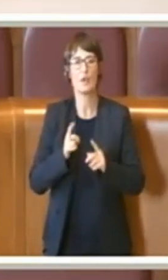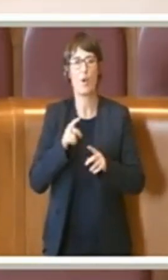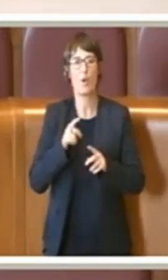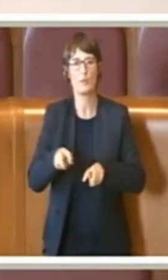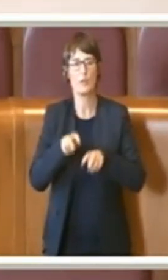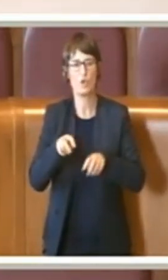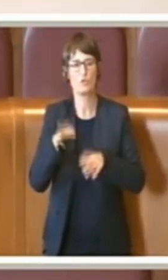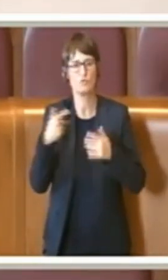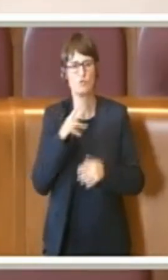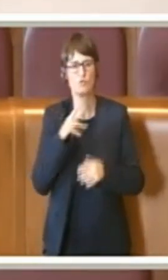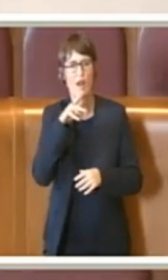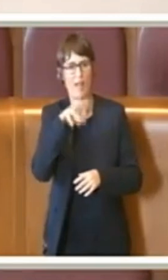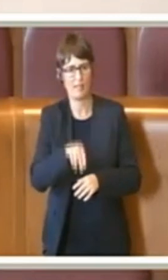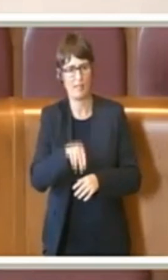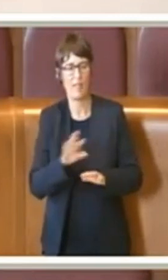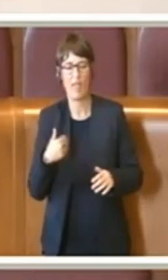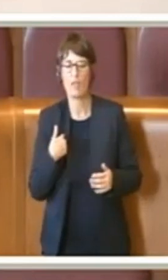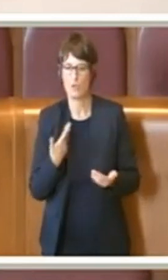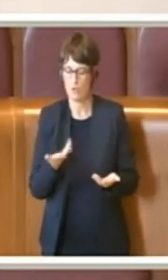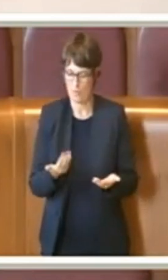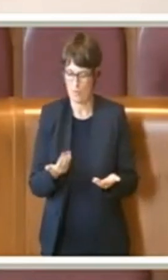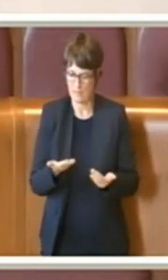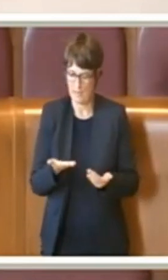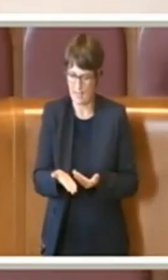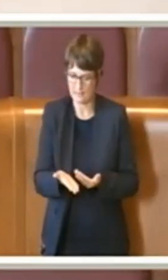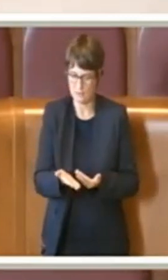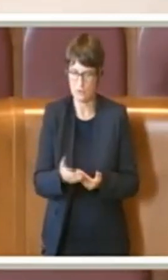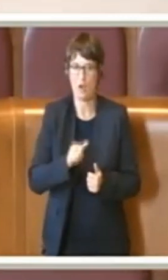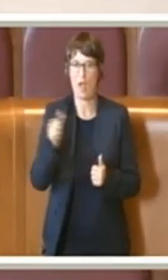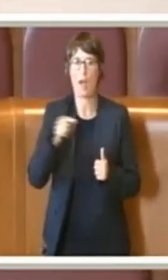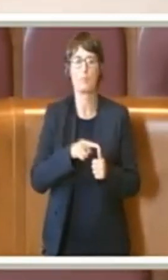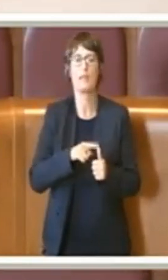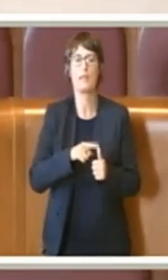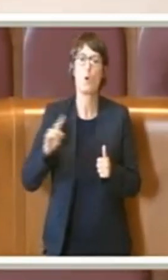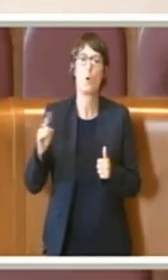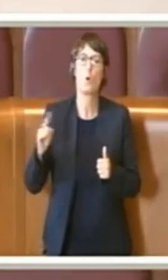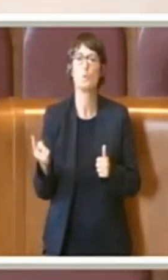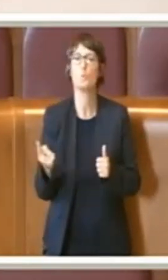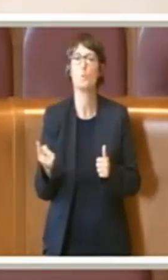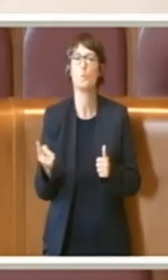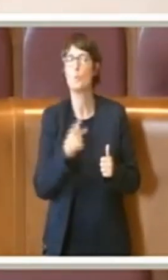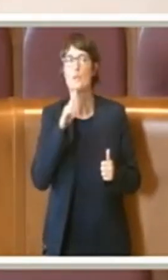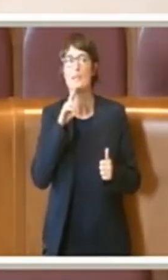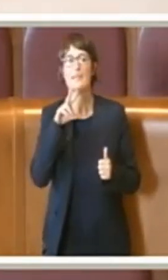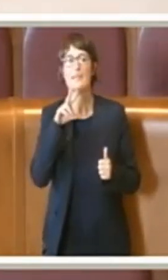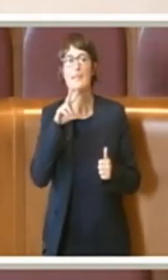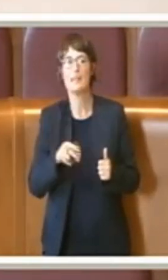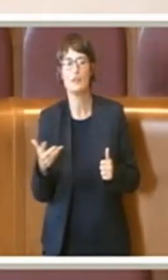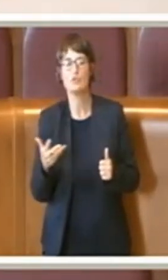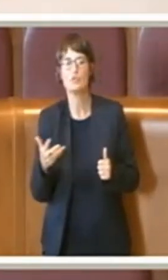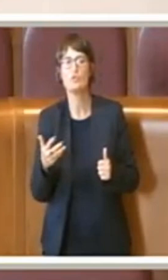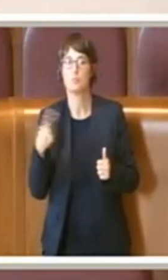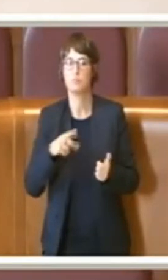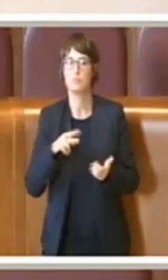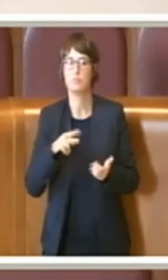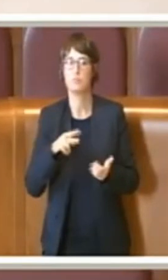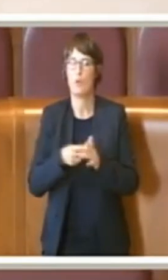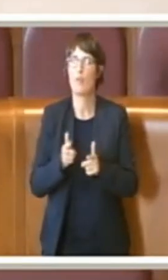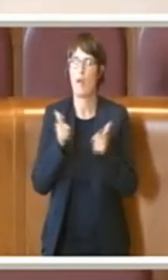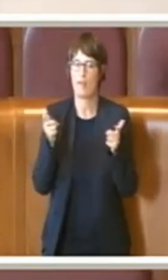che molto presto tutti i soggetti dicono che questo è un problema molto grave,